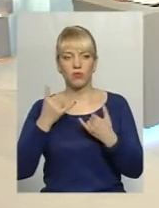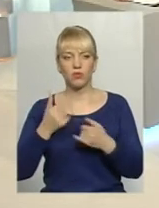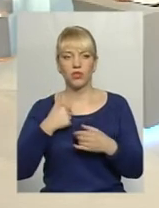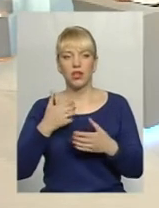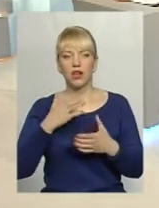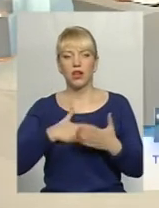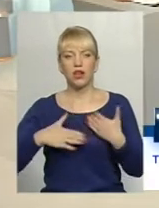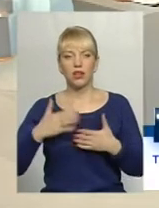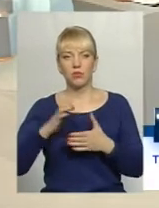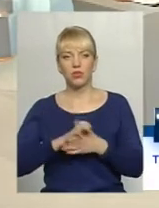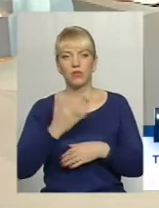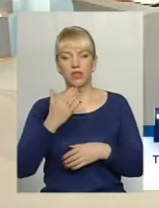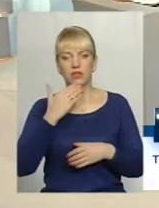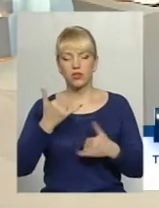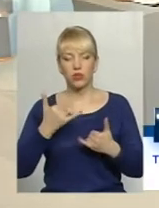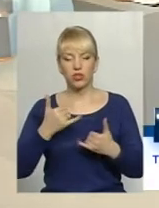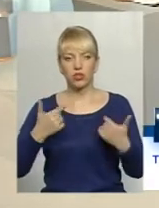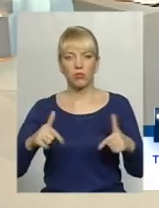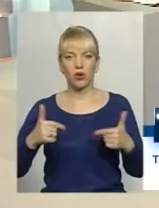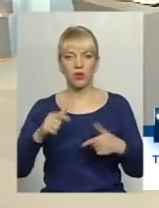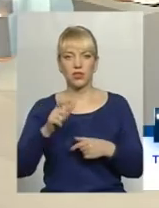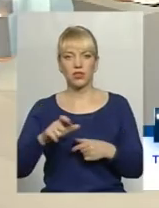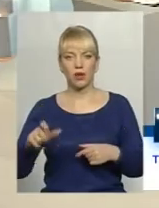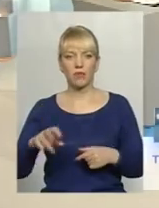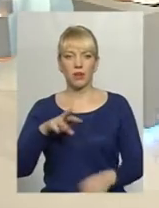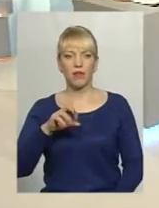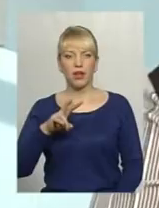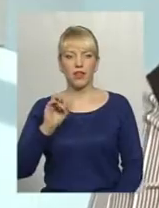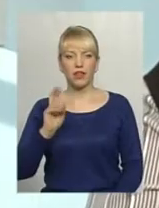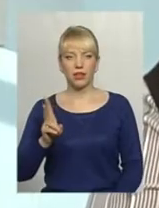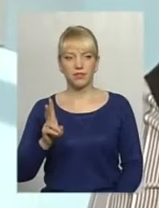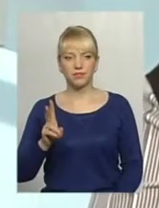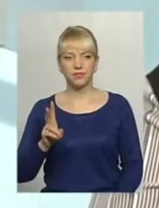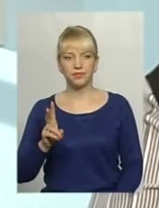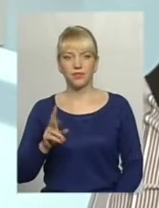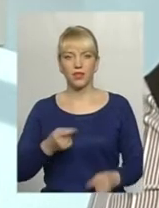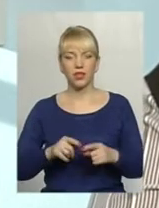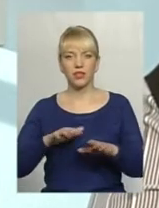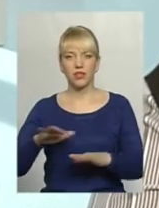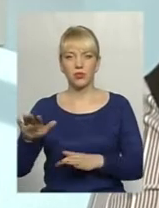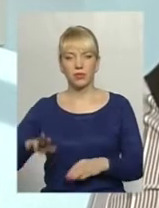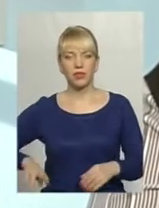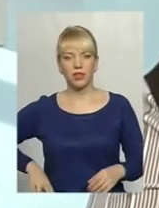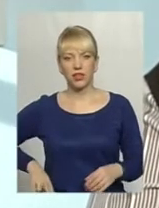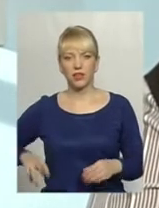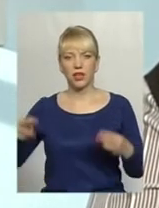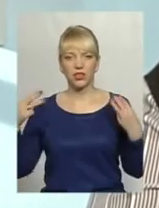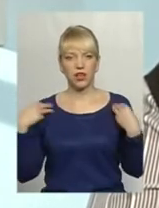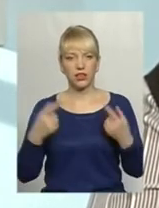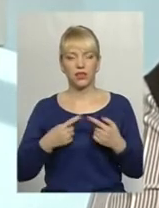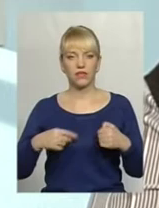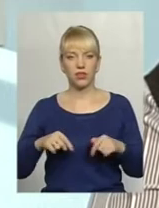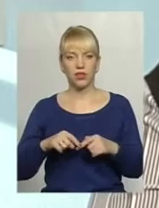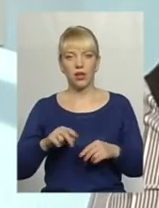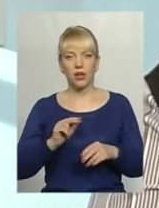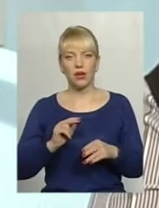нашими сьогоднішніми гостями. Отож, Наталія Мельник, заступник директора, начальник відділу